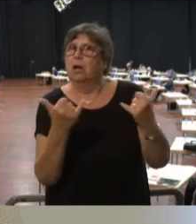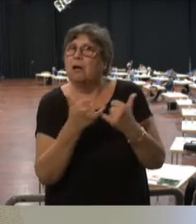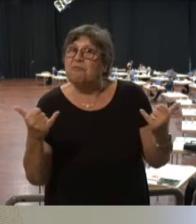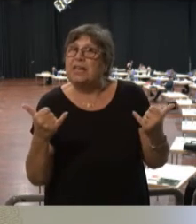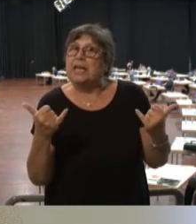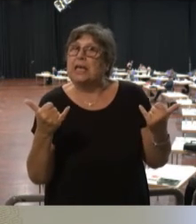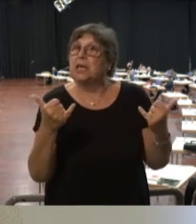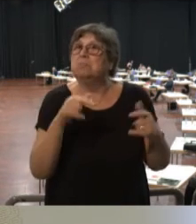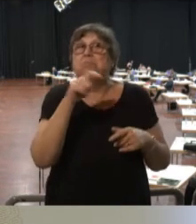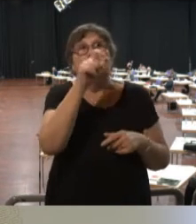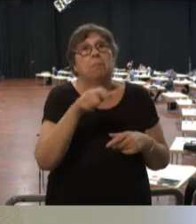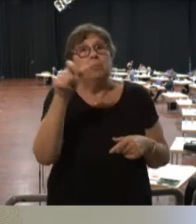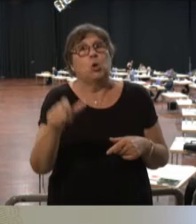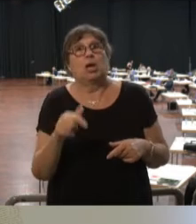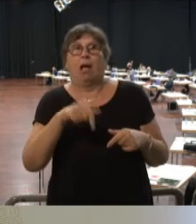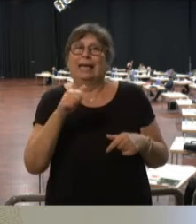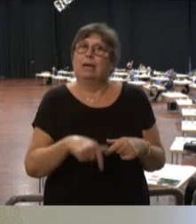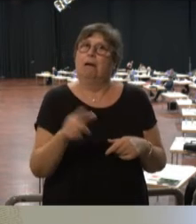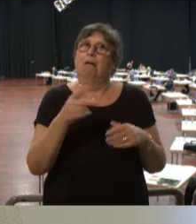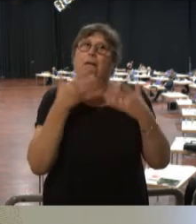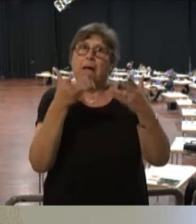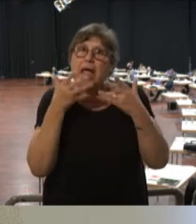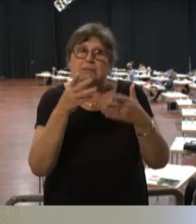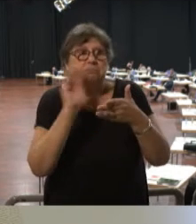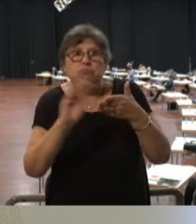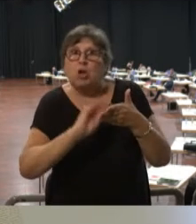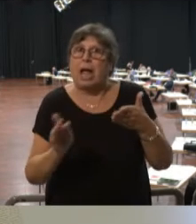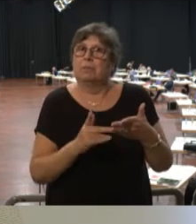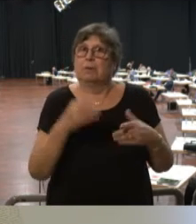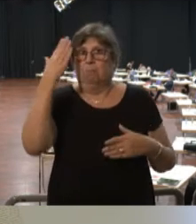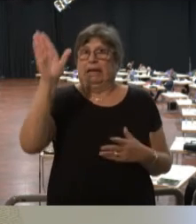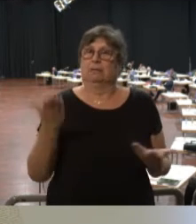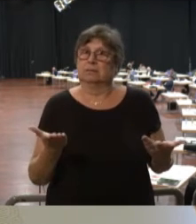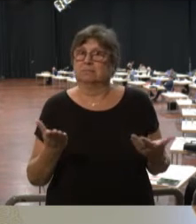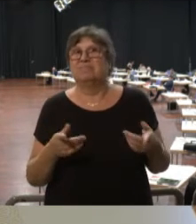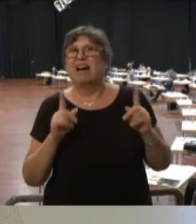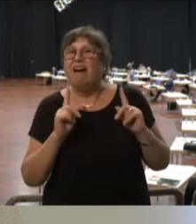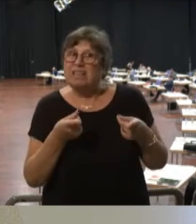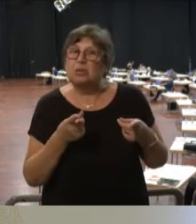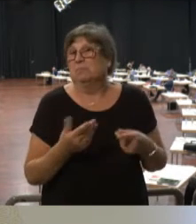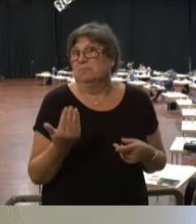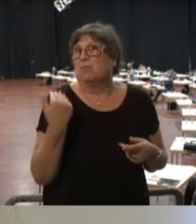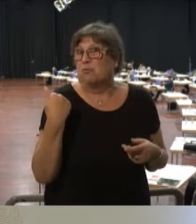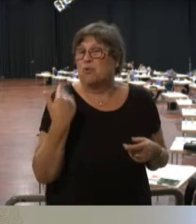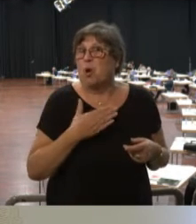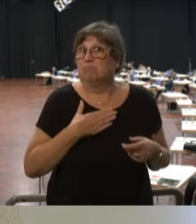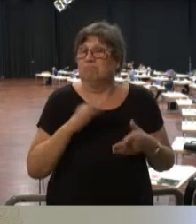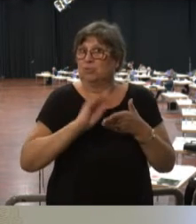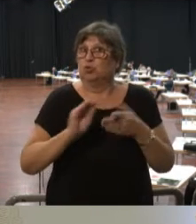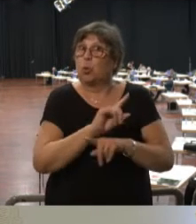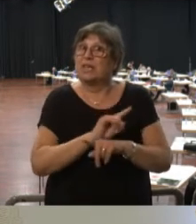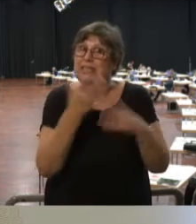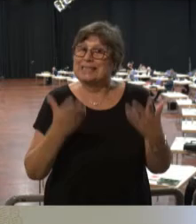in einer Bevölkerung das Lesen und Schreiben bekannt ist. Also im Idealfall, und so war das bei uns auch mal,